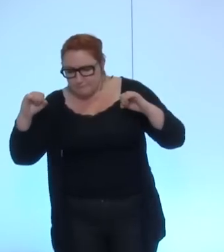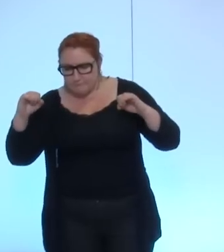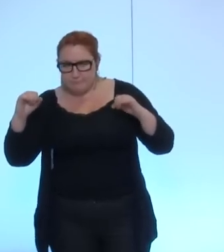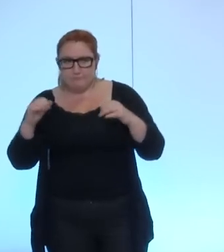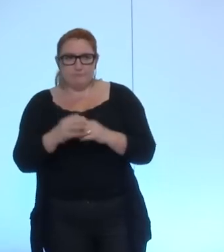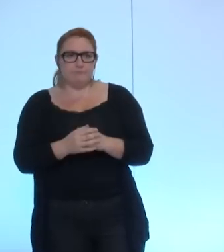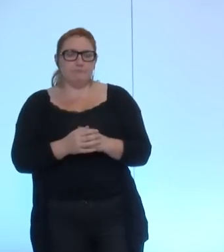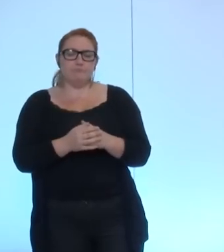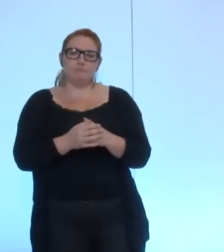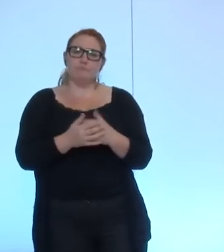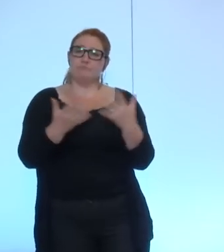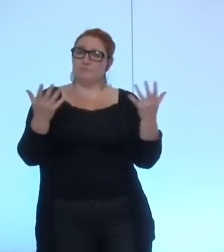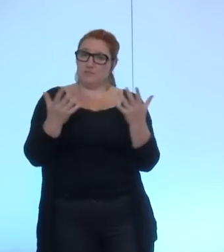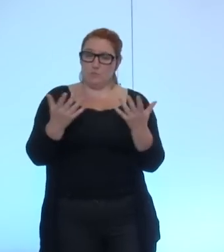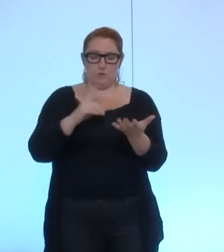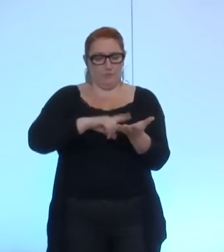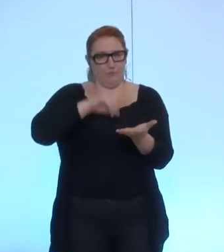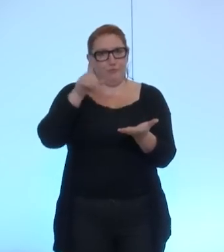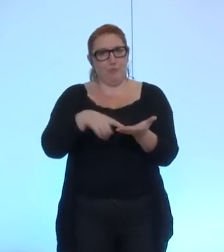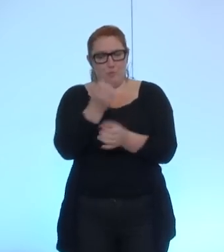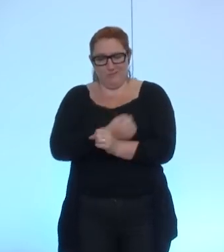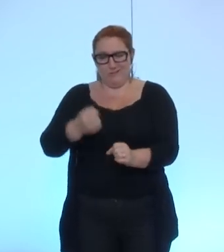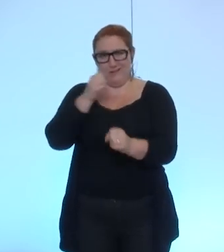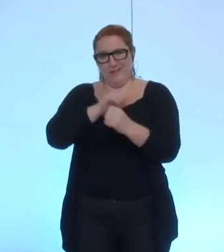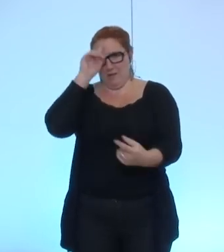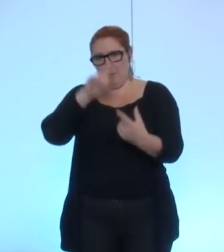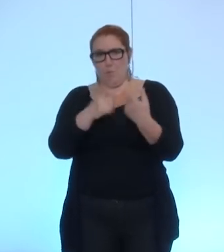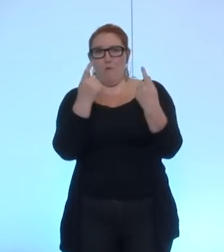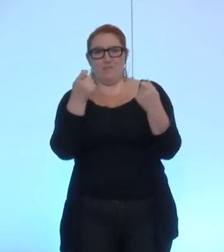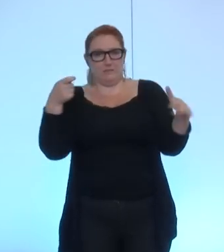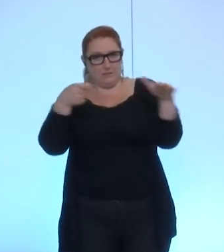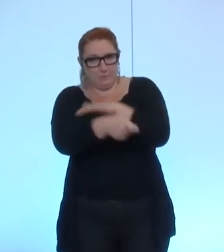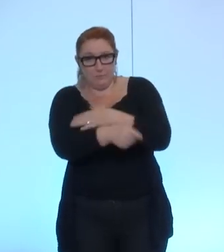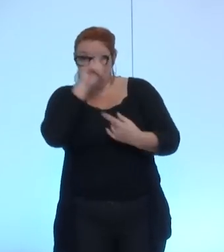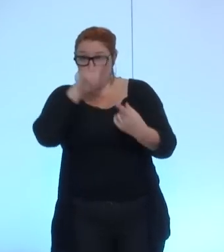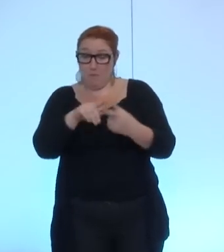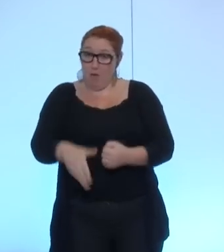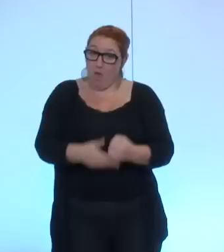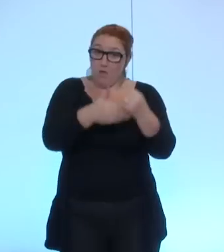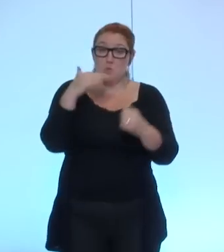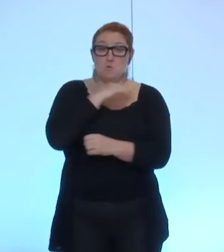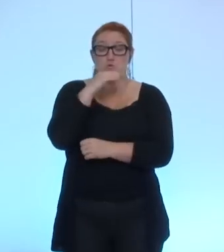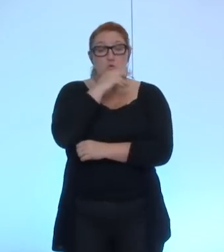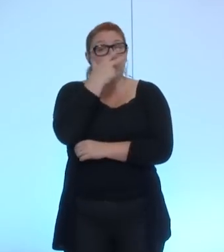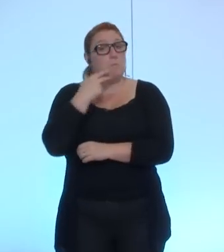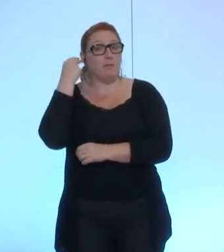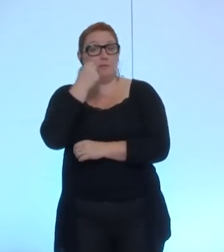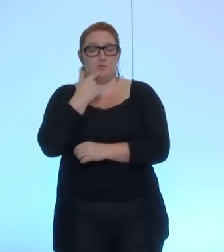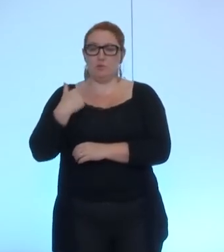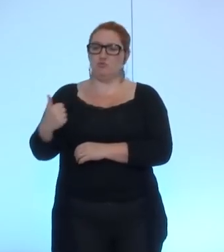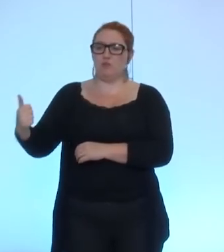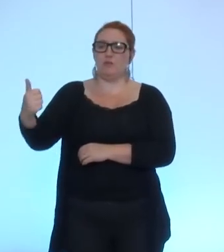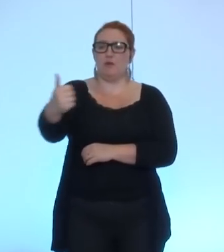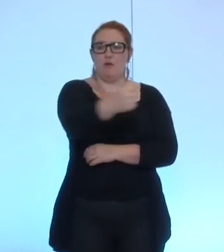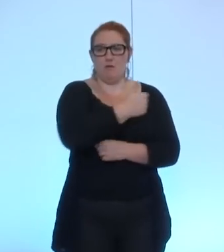créer un fonds pour apporter un soutien financier pour une aide d'urgence humanitaire chacun d'entre nous